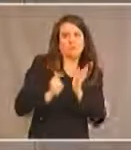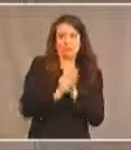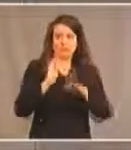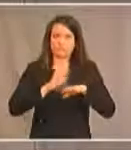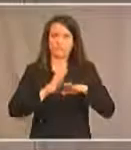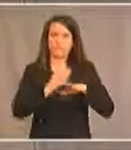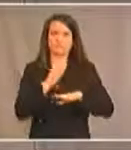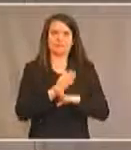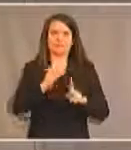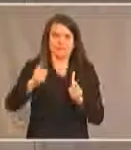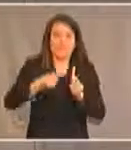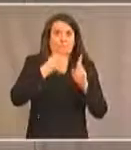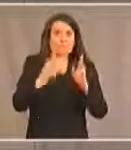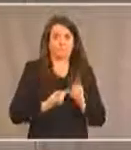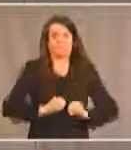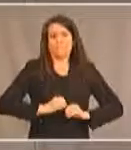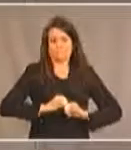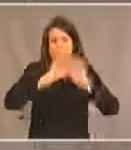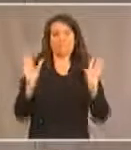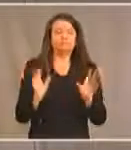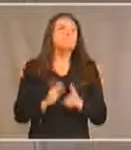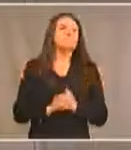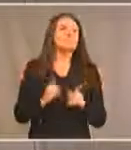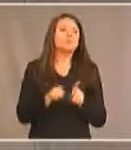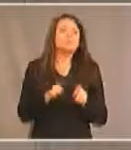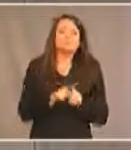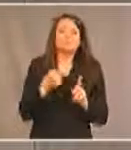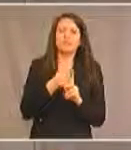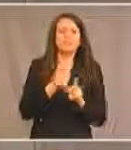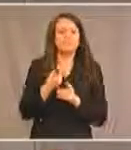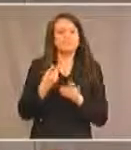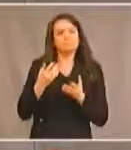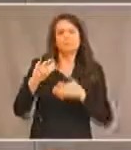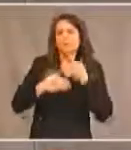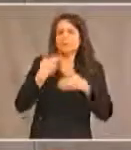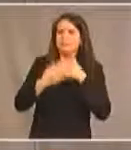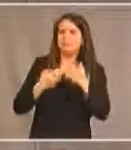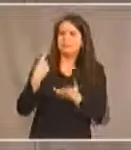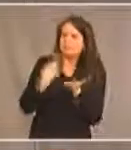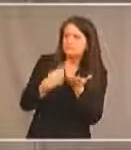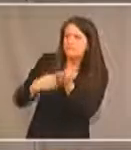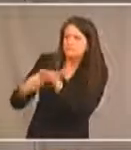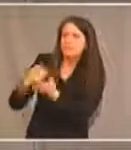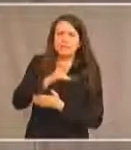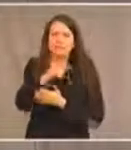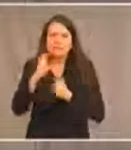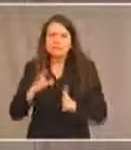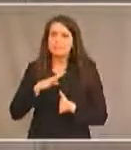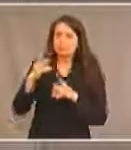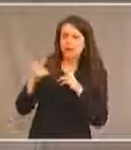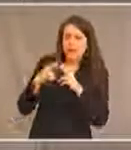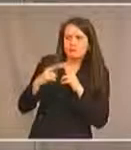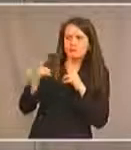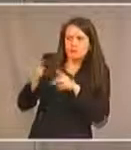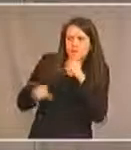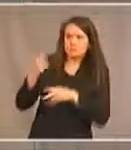La ministre mènera également ce processus d'engagement pour recueillir les commentaires des Canadiens ayant des handicaps, de leurs familles et des organismes qui